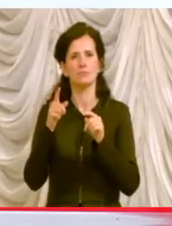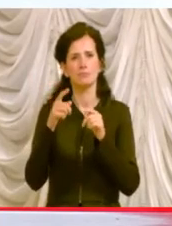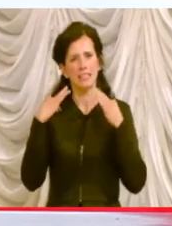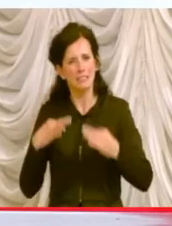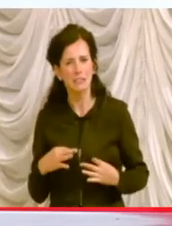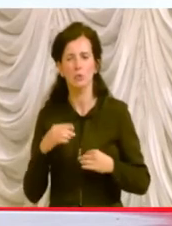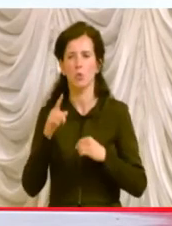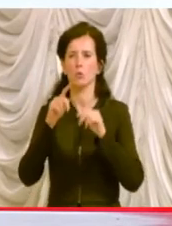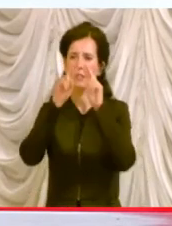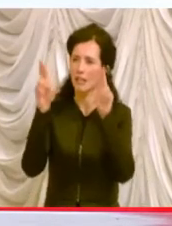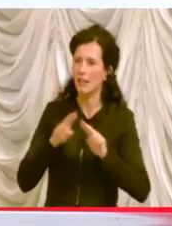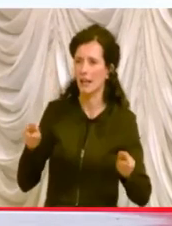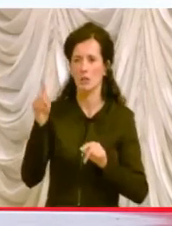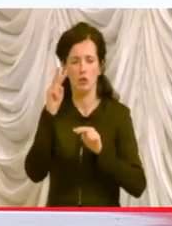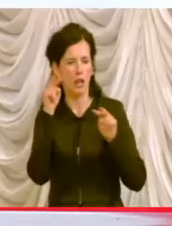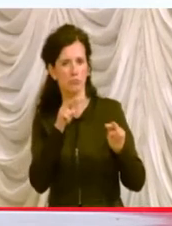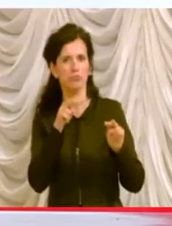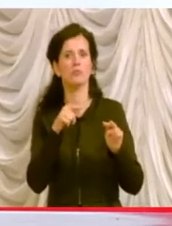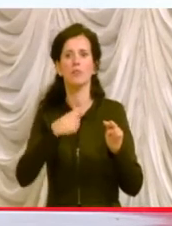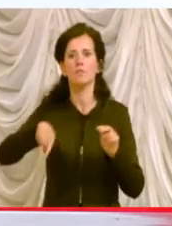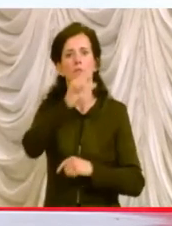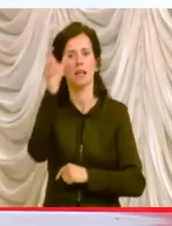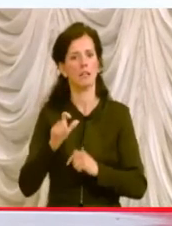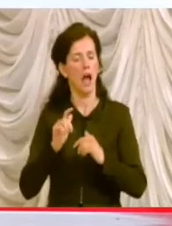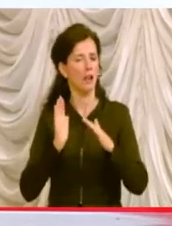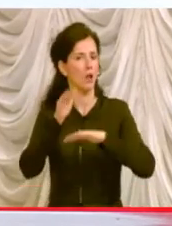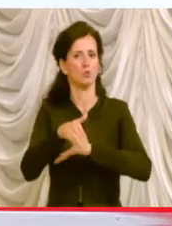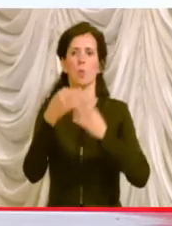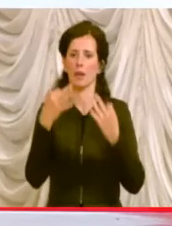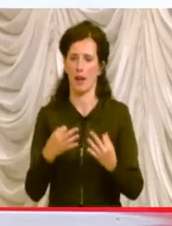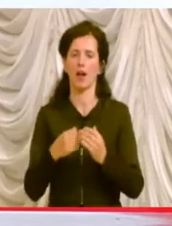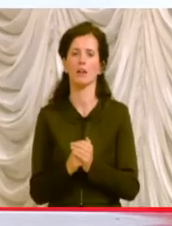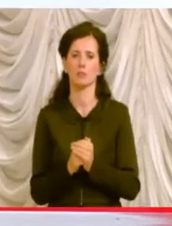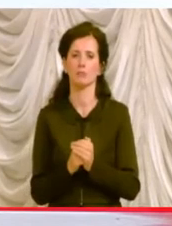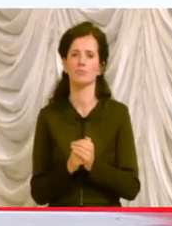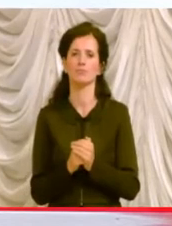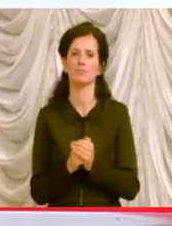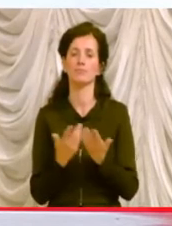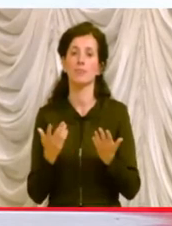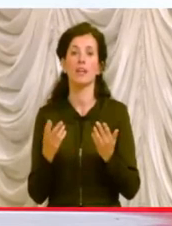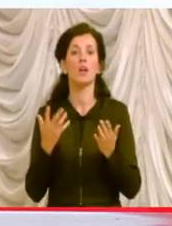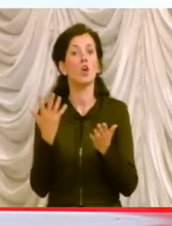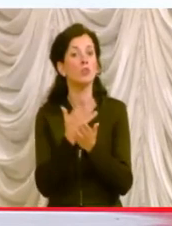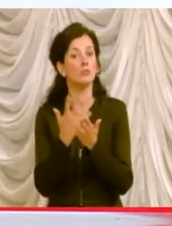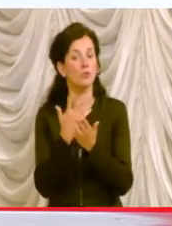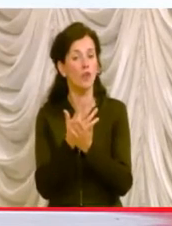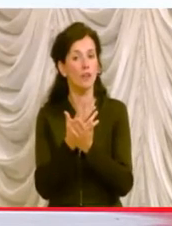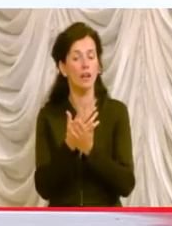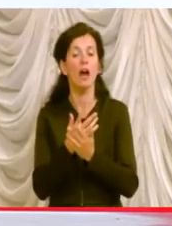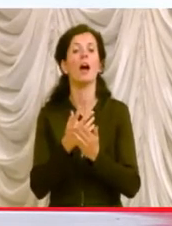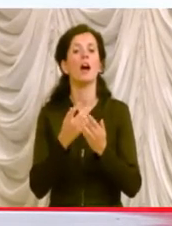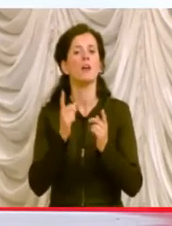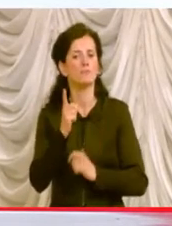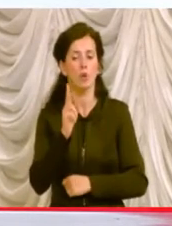internazionali più rigorosi e accreditati. E ancora un'ulteriore novità, a decorre dal 12